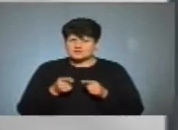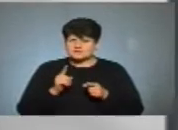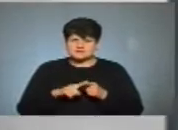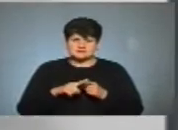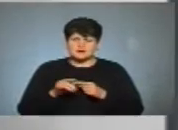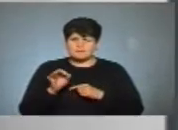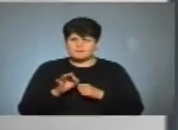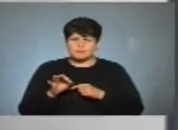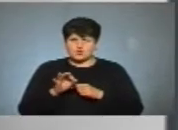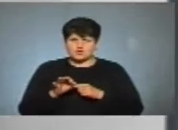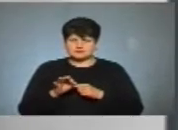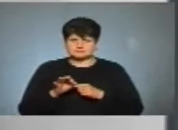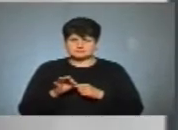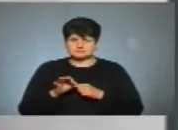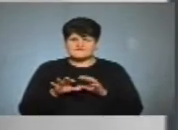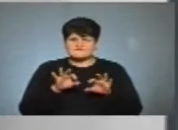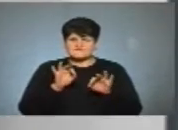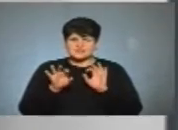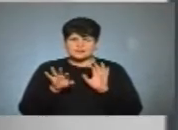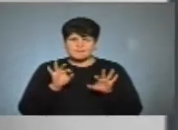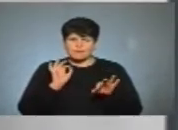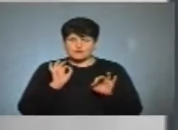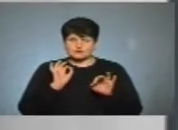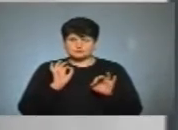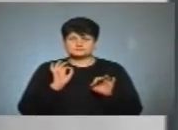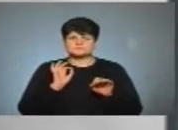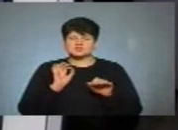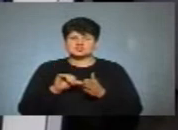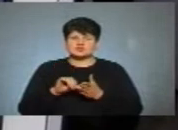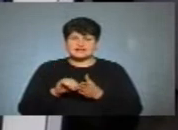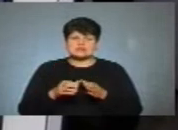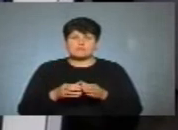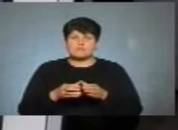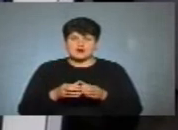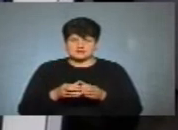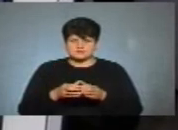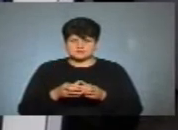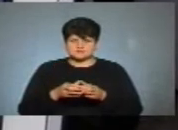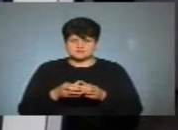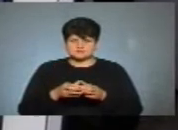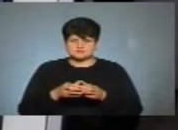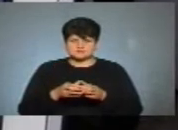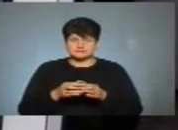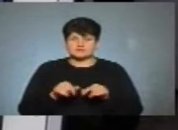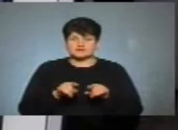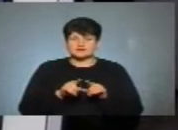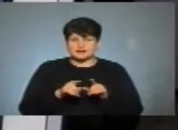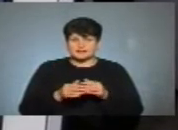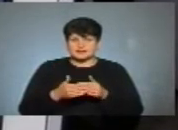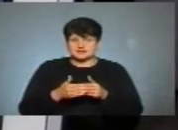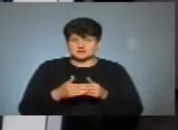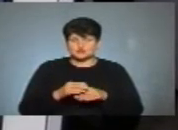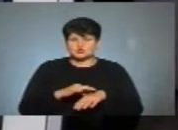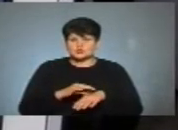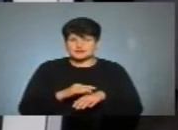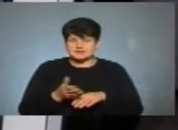певний метод відбору членів партії таким чином, наближеність до тіла,